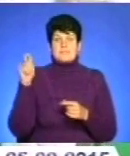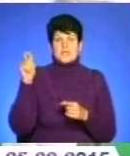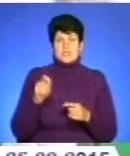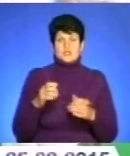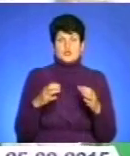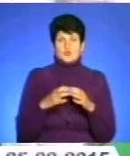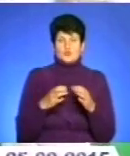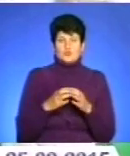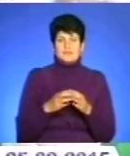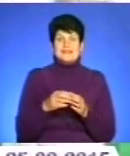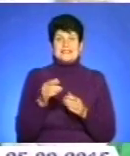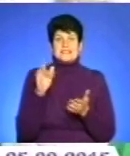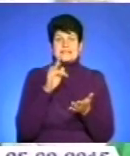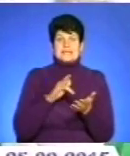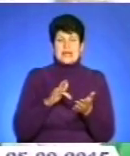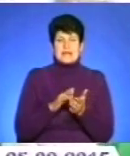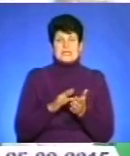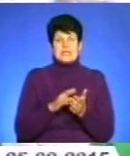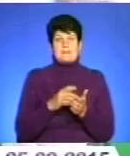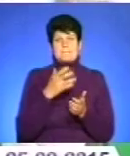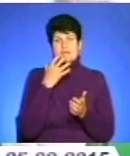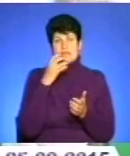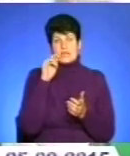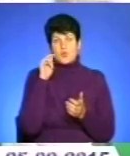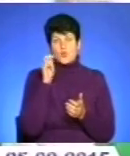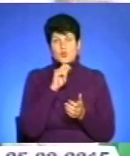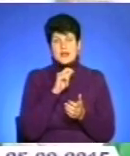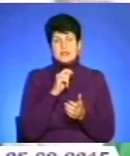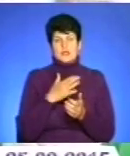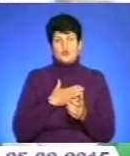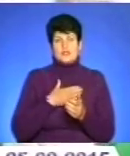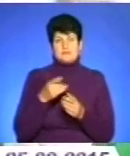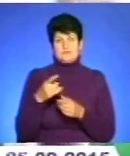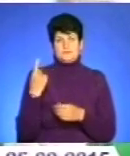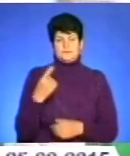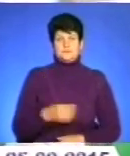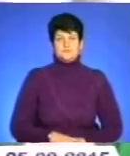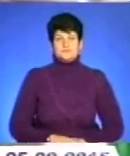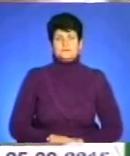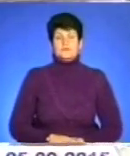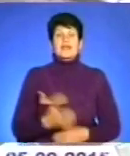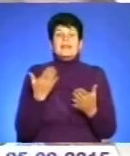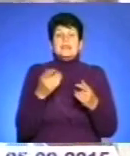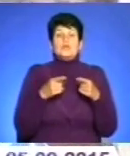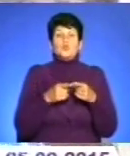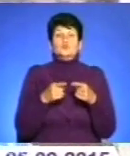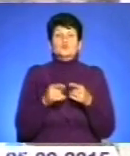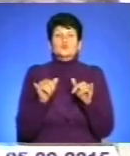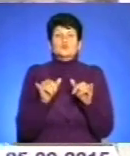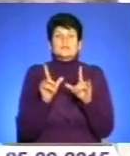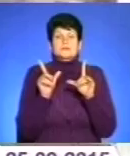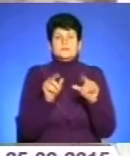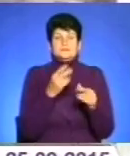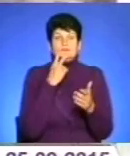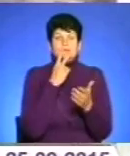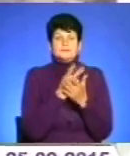як правило, центральна, південна Україна до нас на Тернопільщину. Які куточки Тернопільщини користуються